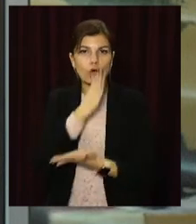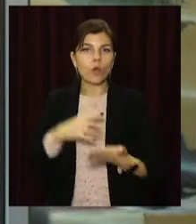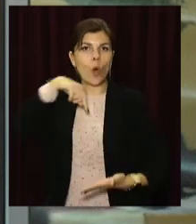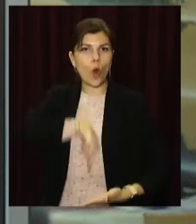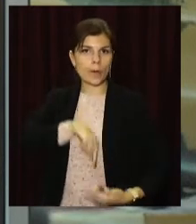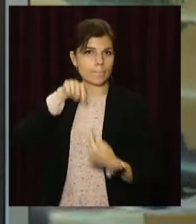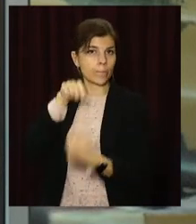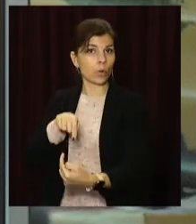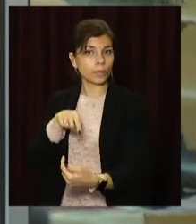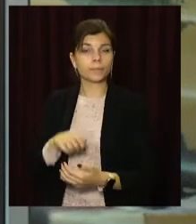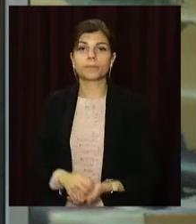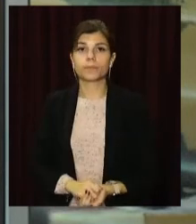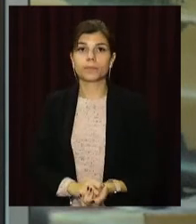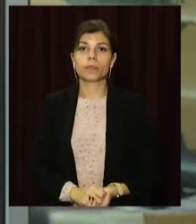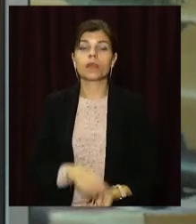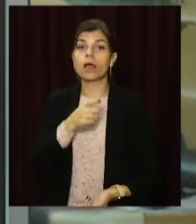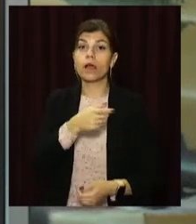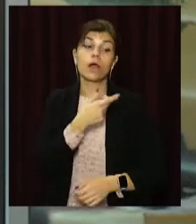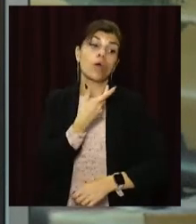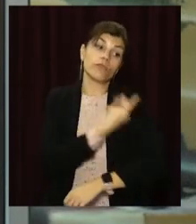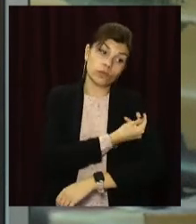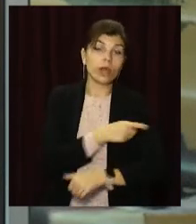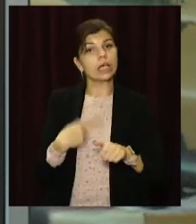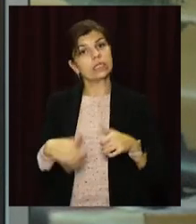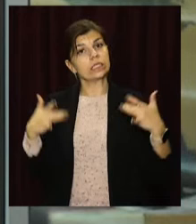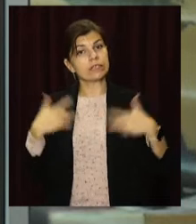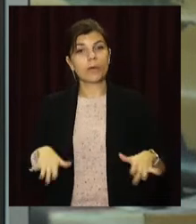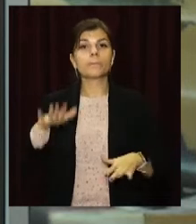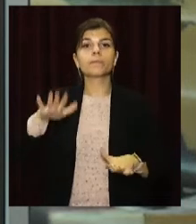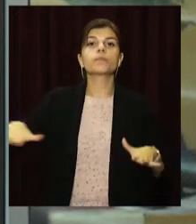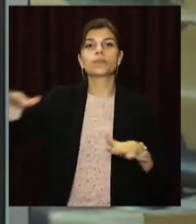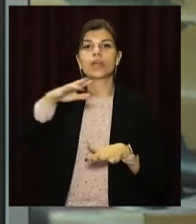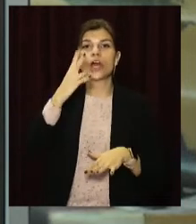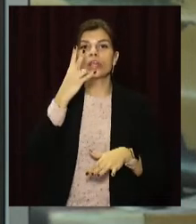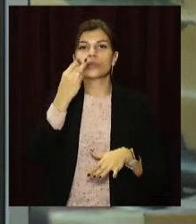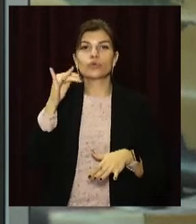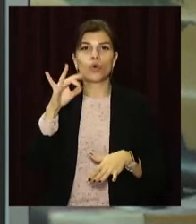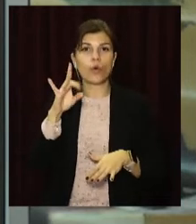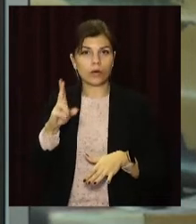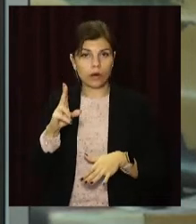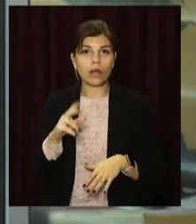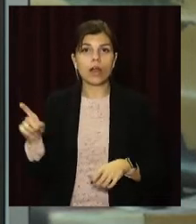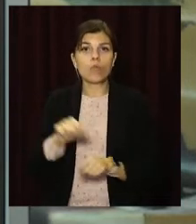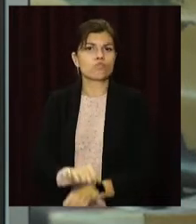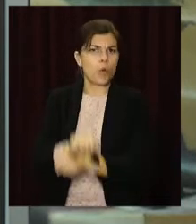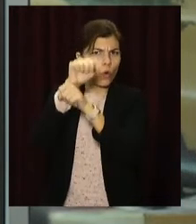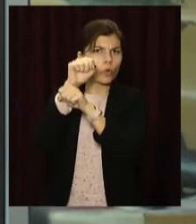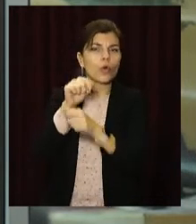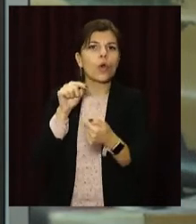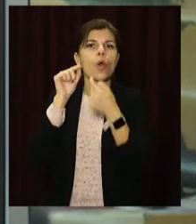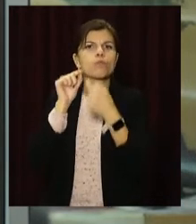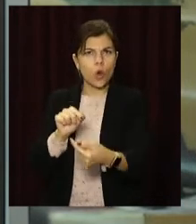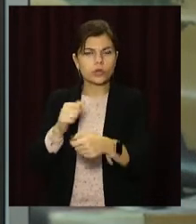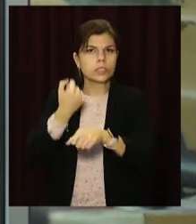Вакцинуйся або звільняйся. У Нью-Йорку сотні працівників муніципальних служб влаштували акції протесту проти